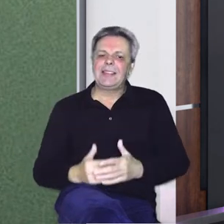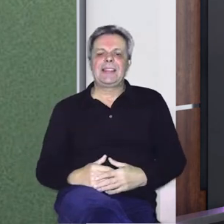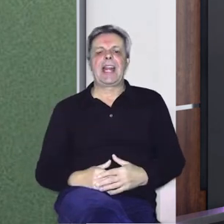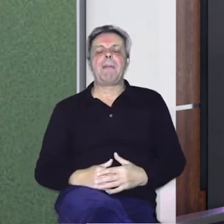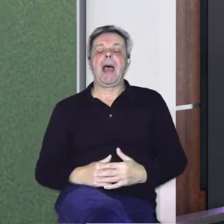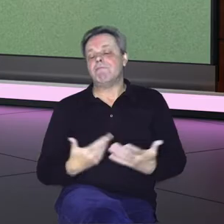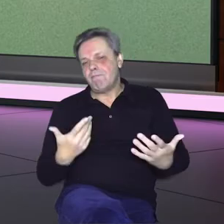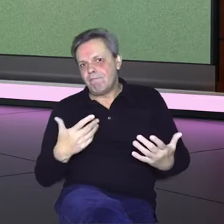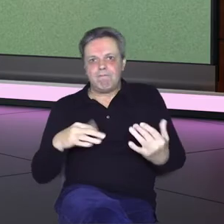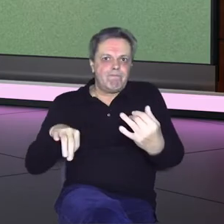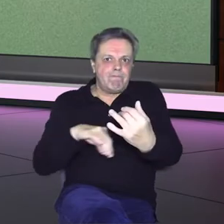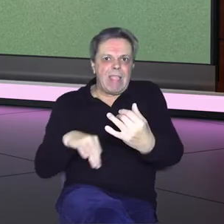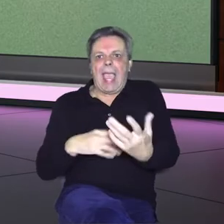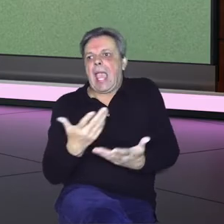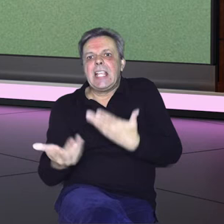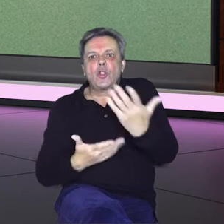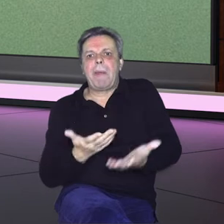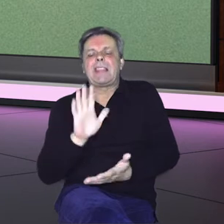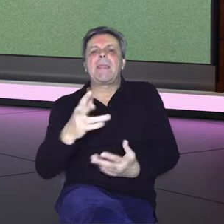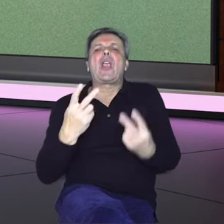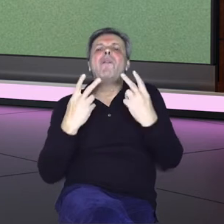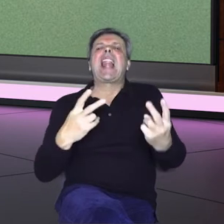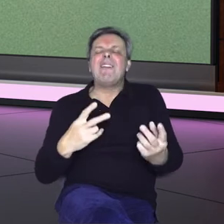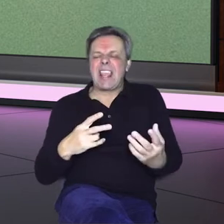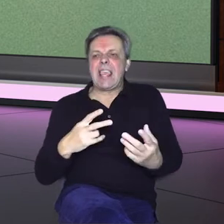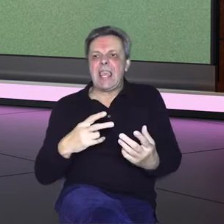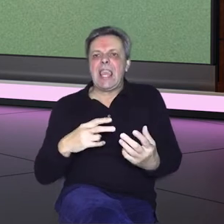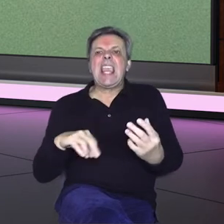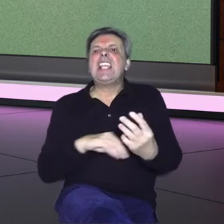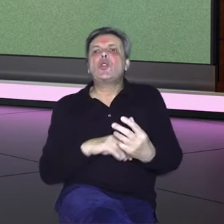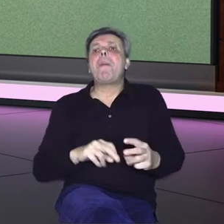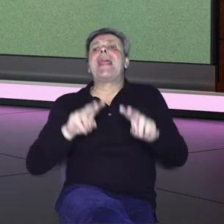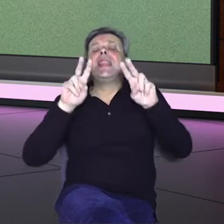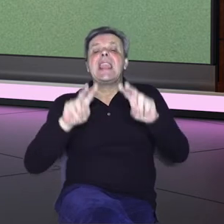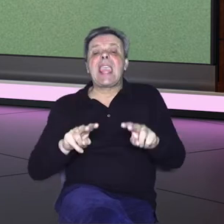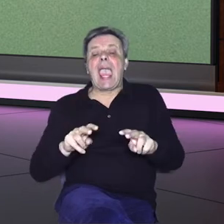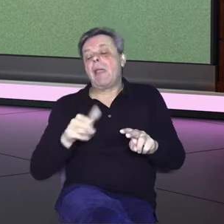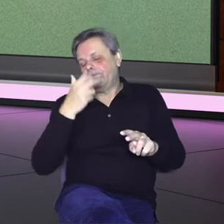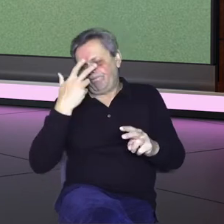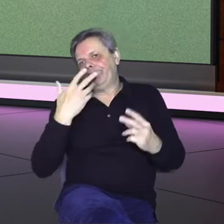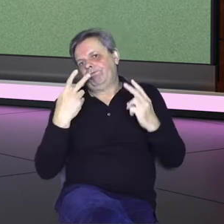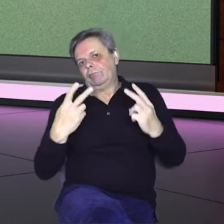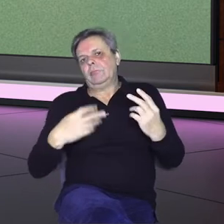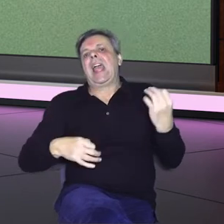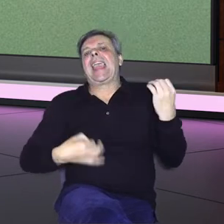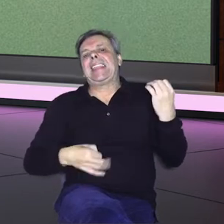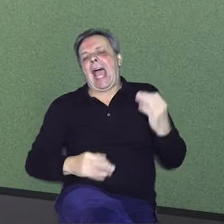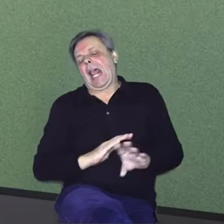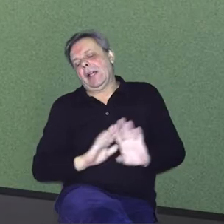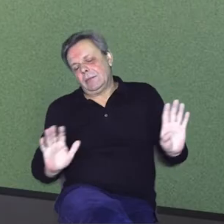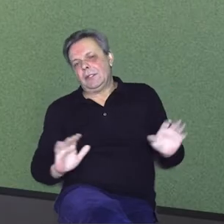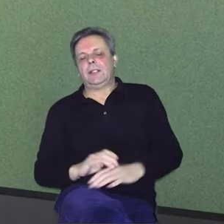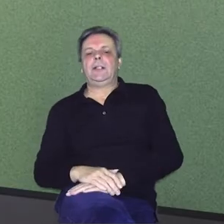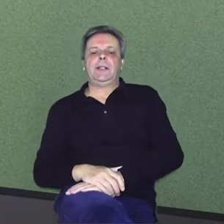instrument. Njegov glavni instrument je, uglavnom, gitara. Tako i kod mene.